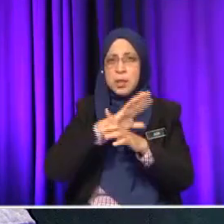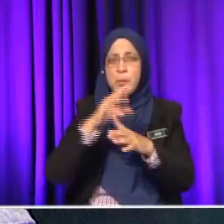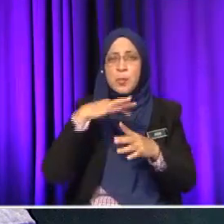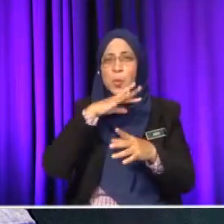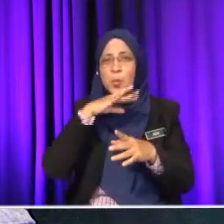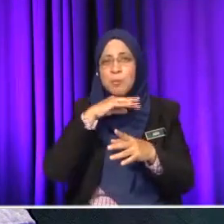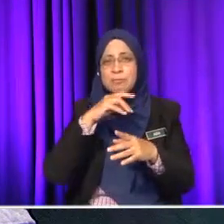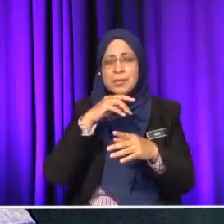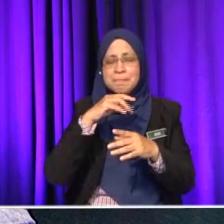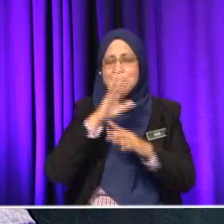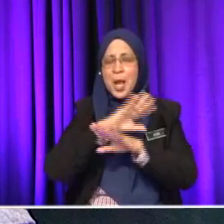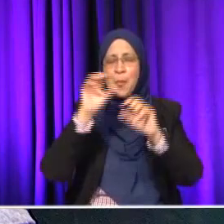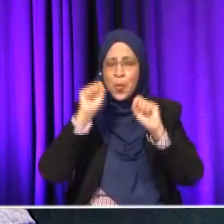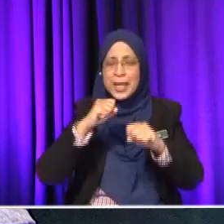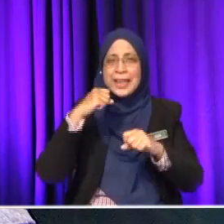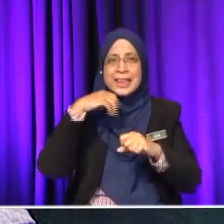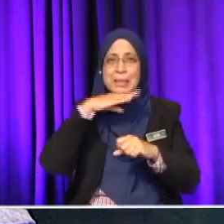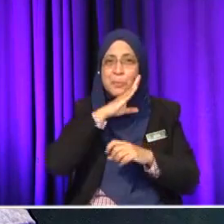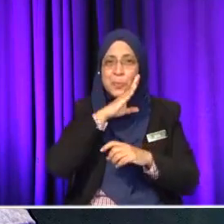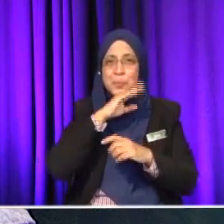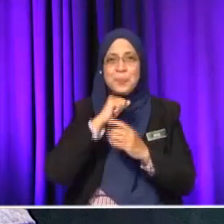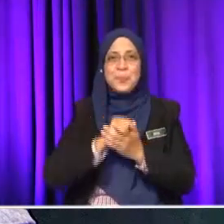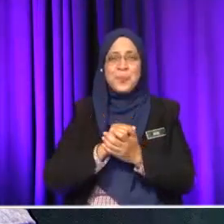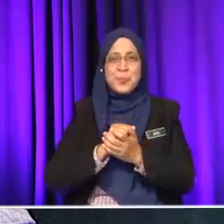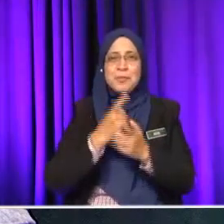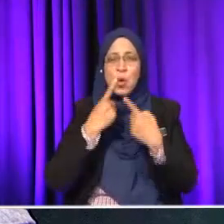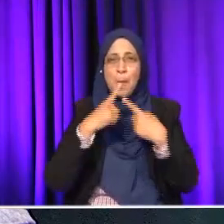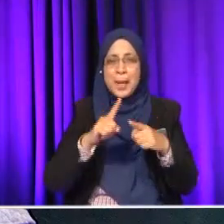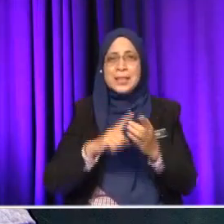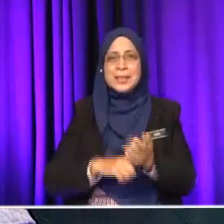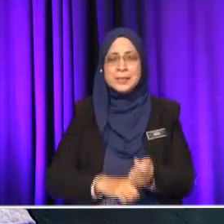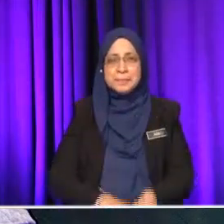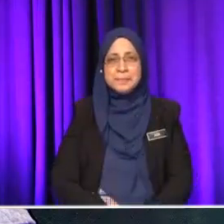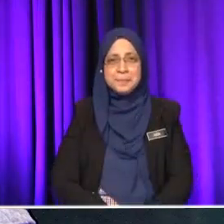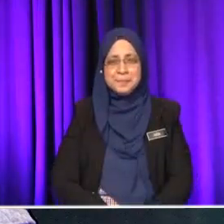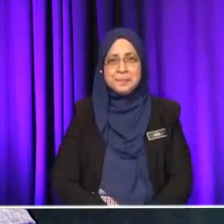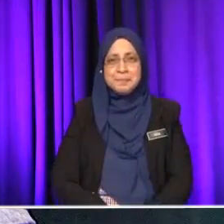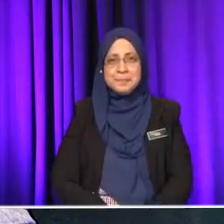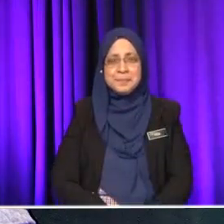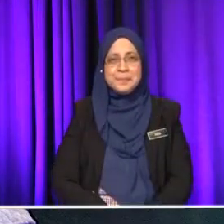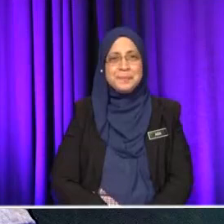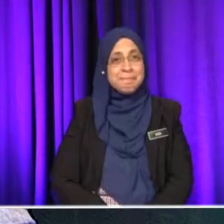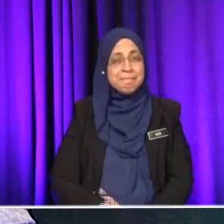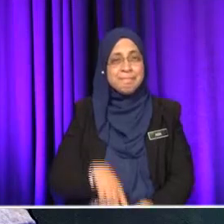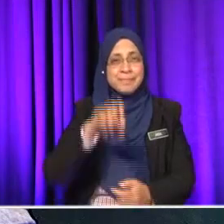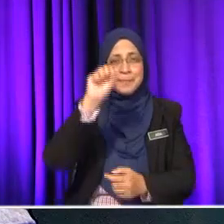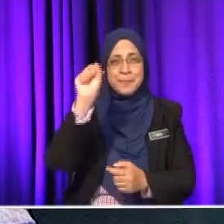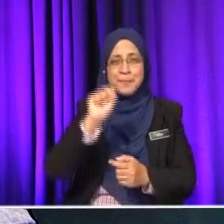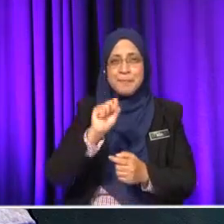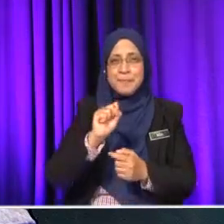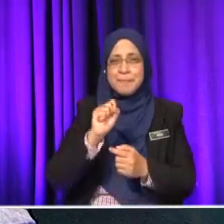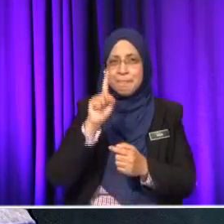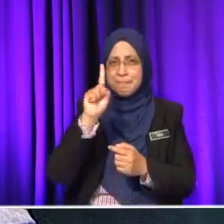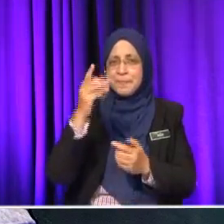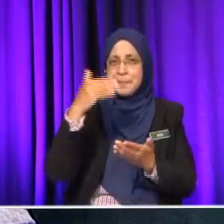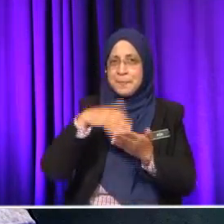goreng. Saya main tengok tagline dia semua tu. Fakta bukan auta. Okey. Oh, ada lagi soalan ni. Ini sekejap. Okey, soalan